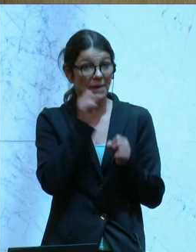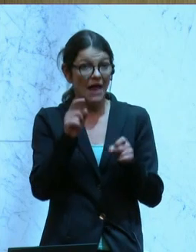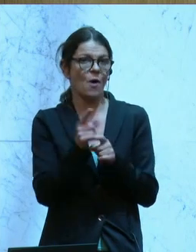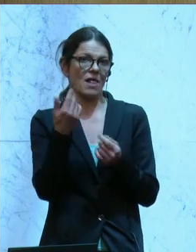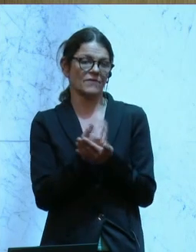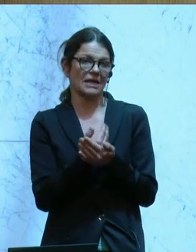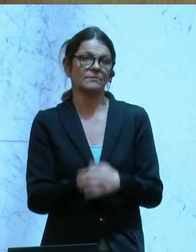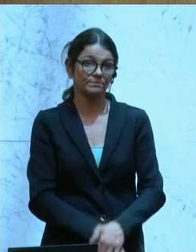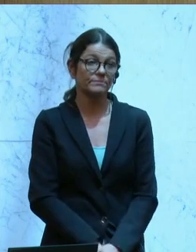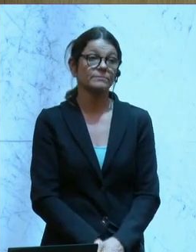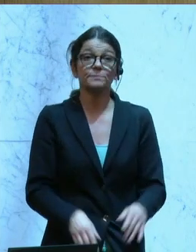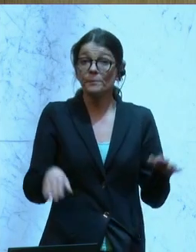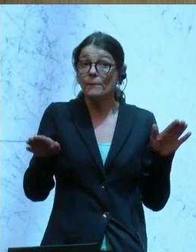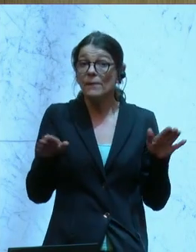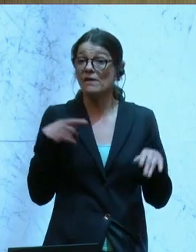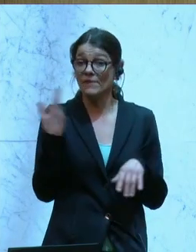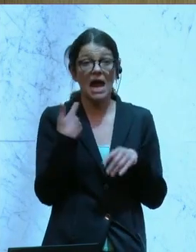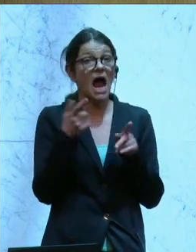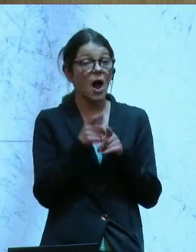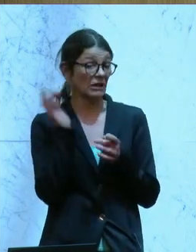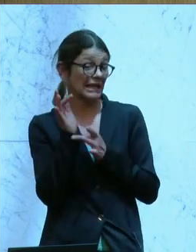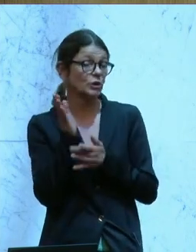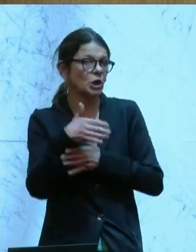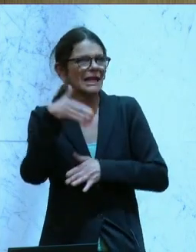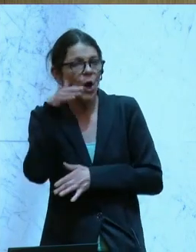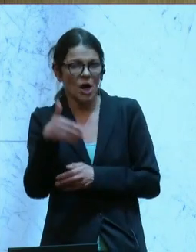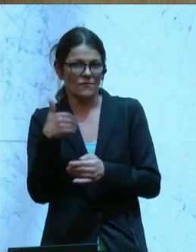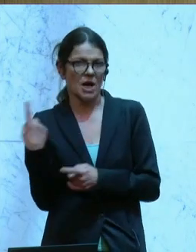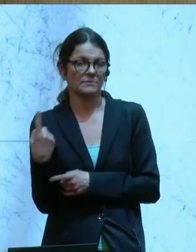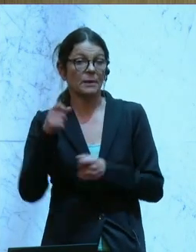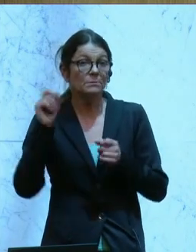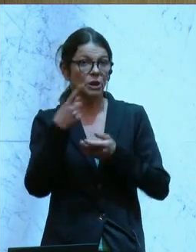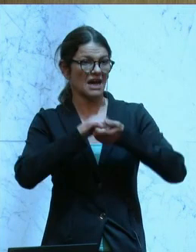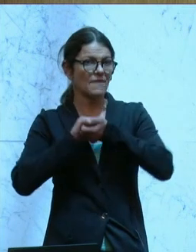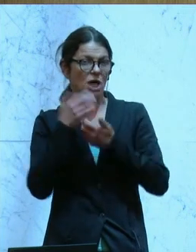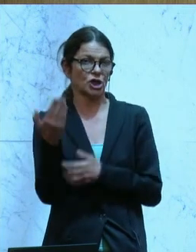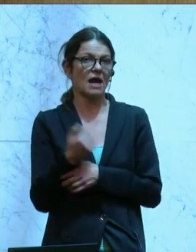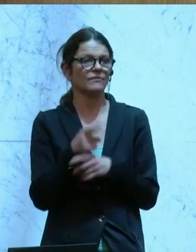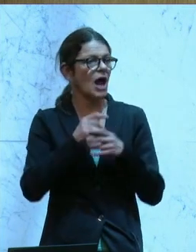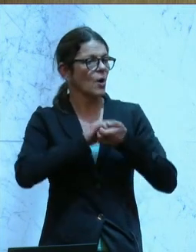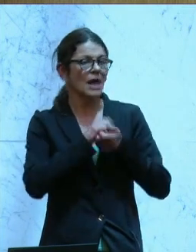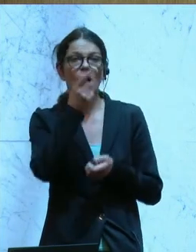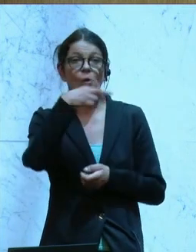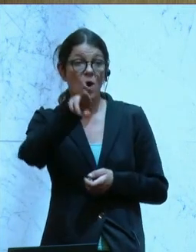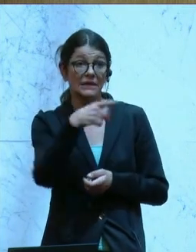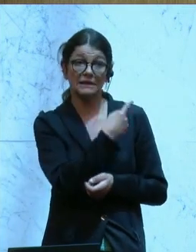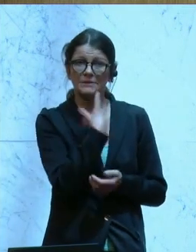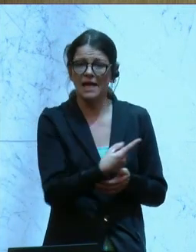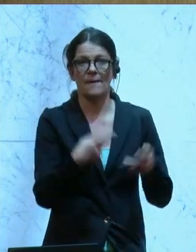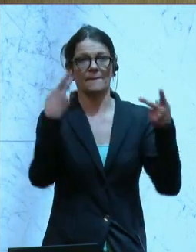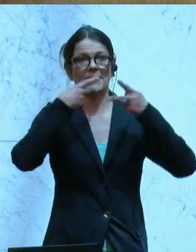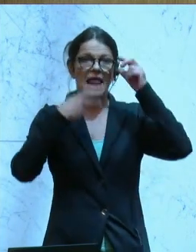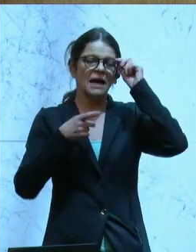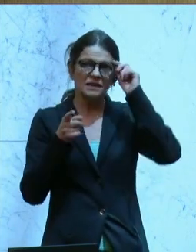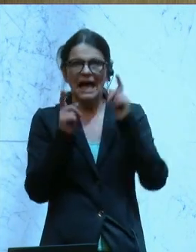können. Wir haben auch die Kritik im Vorfeld gehört, gerade auch von der Gewerkschaft, wenn es der Kollege Kucher angesprochen hat, wo natürlich